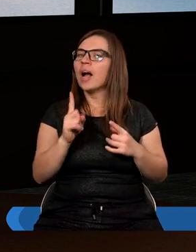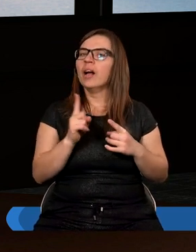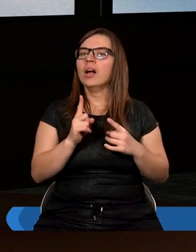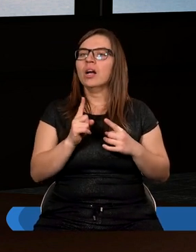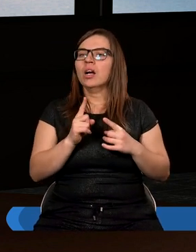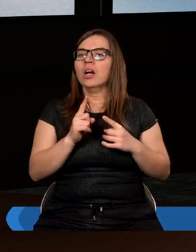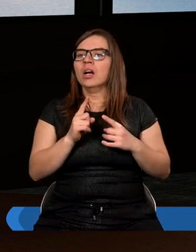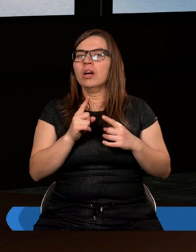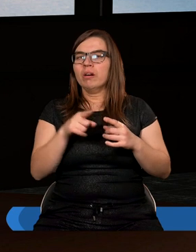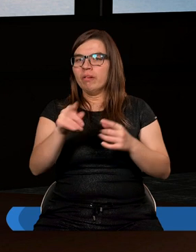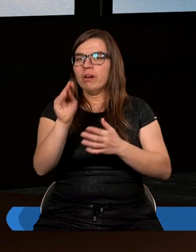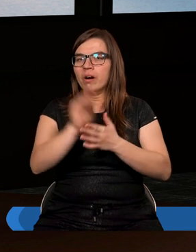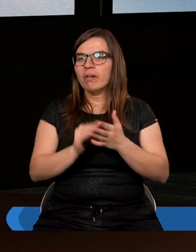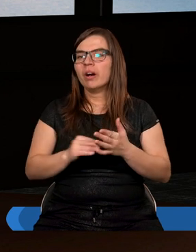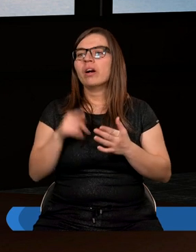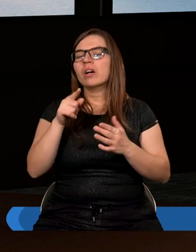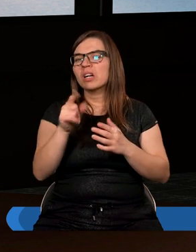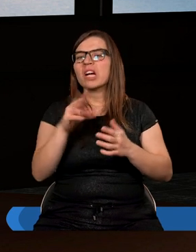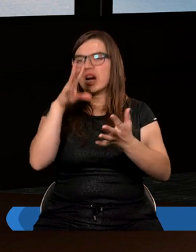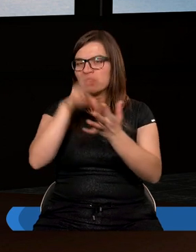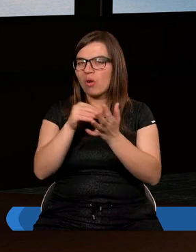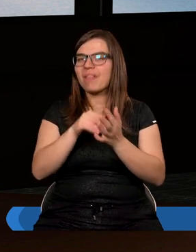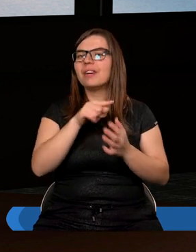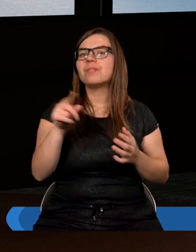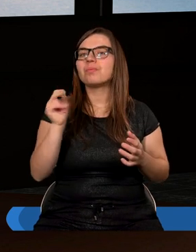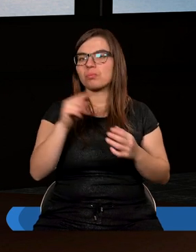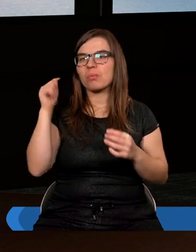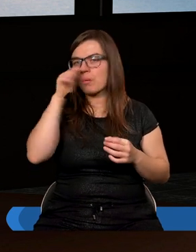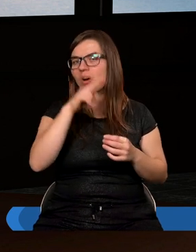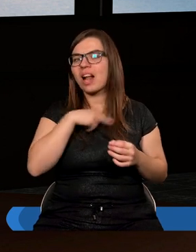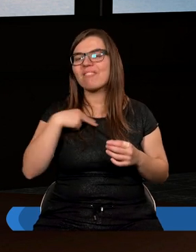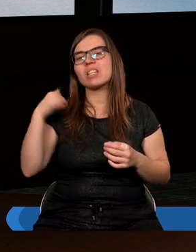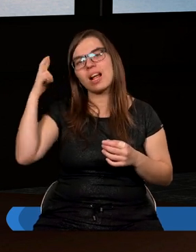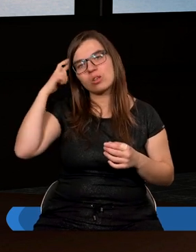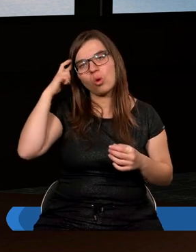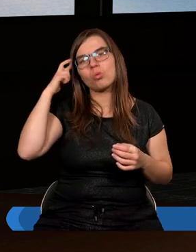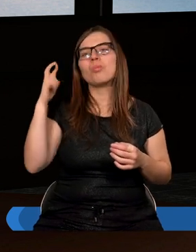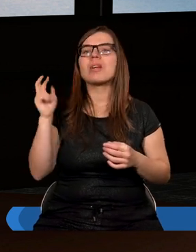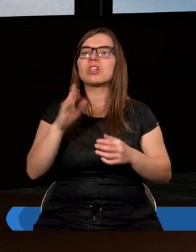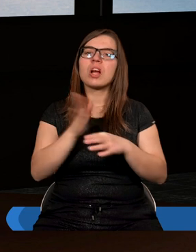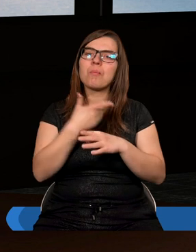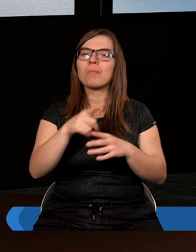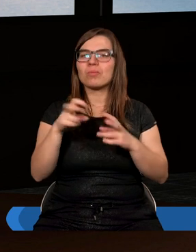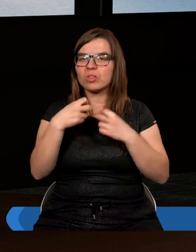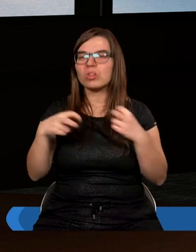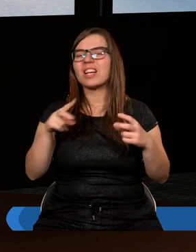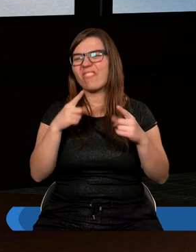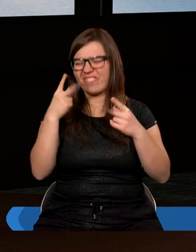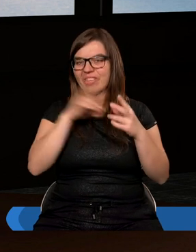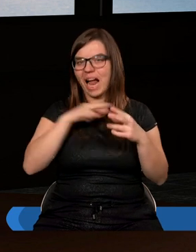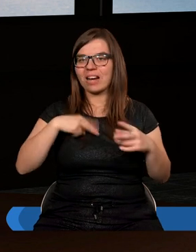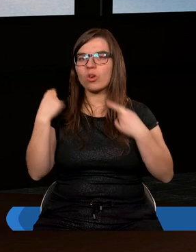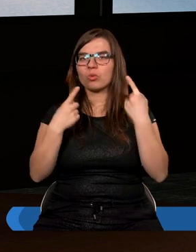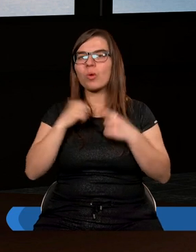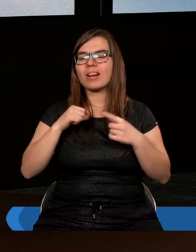Biblia pisze, że właśnie doświadczył i dlatego potrafi nas doskonale zrozumieć, niemoże w każdej sytuacji